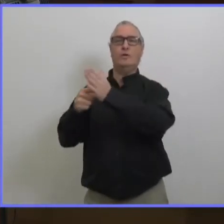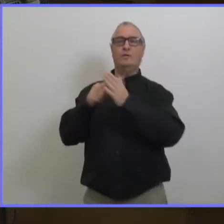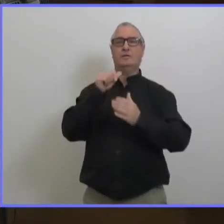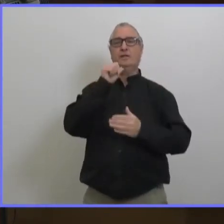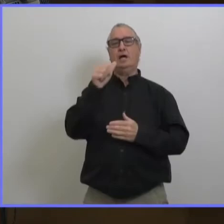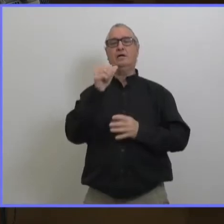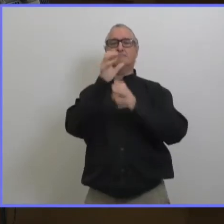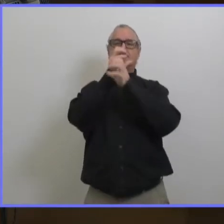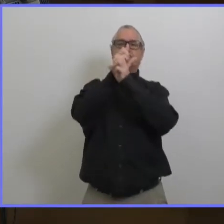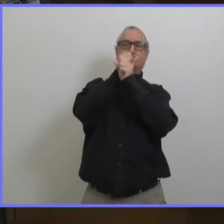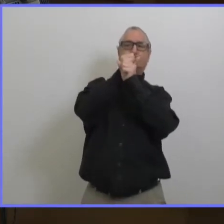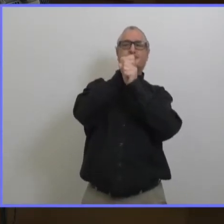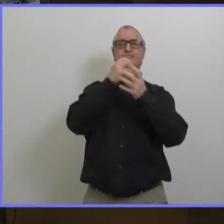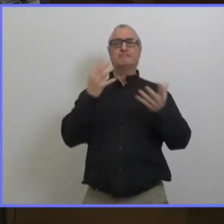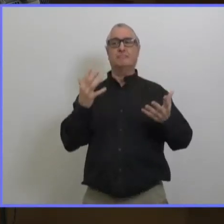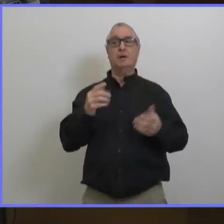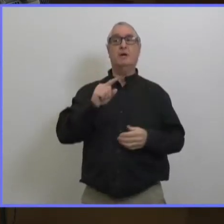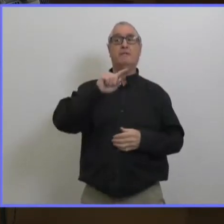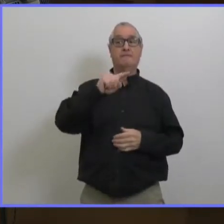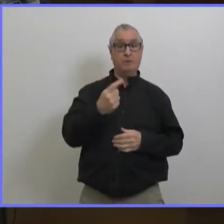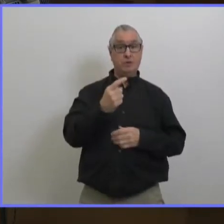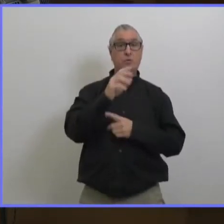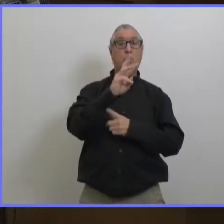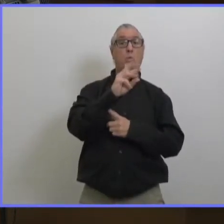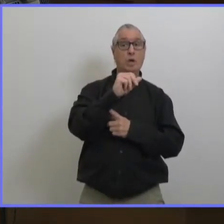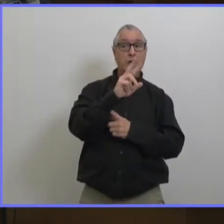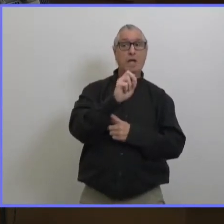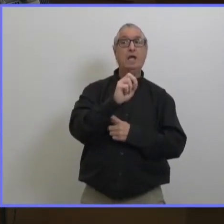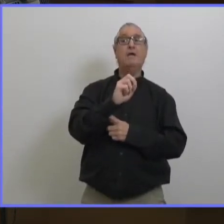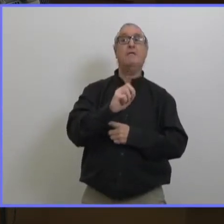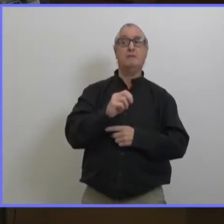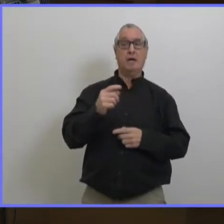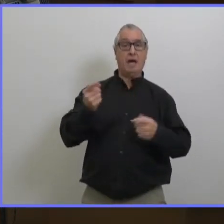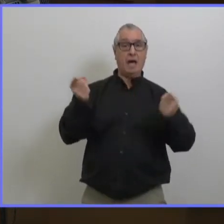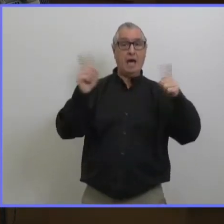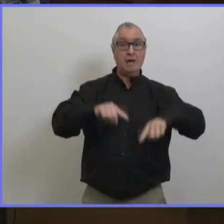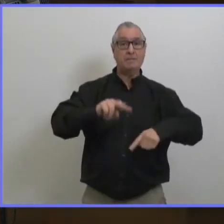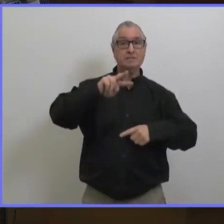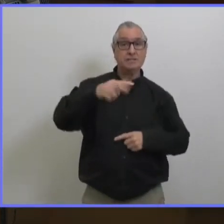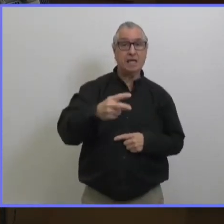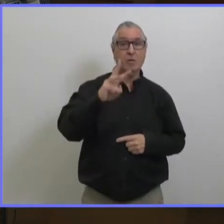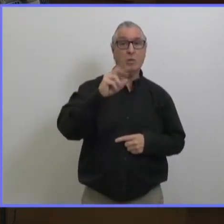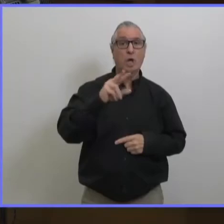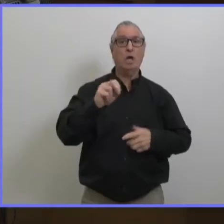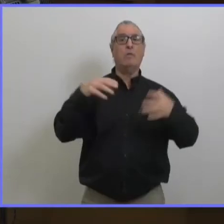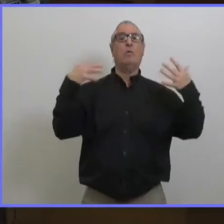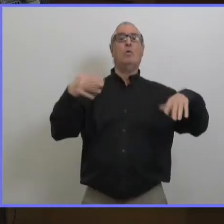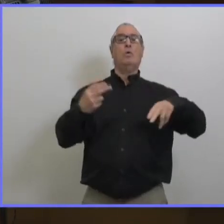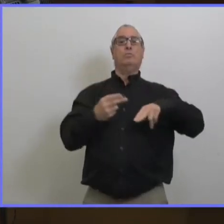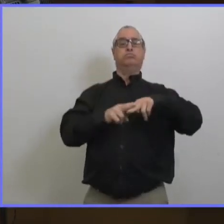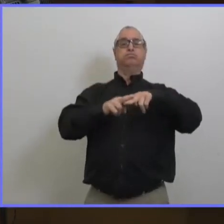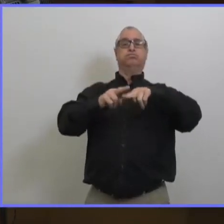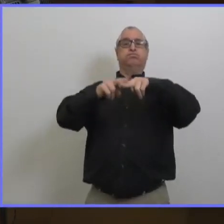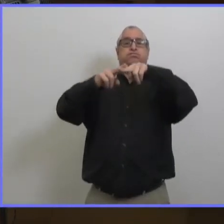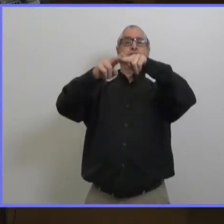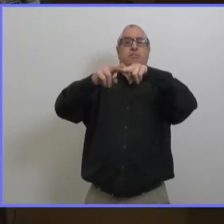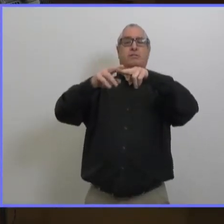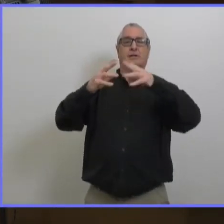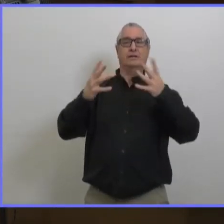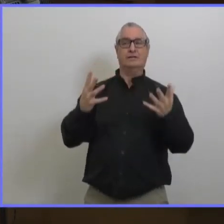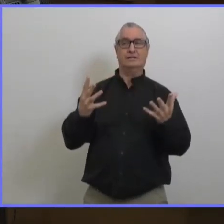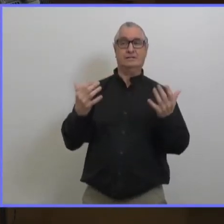bonjour docteur roussin je veux revenir à la question de steve